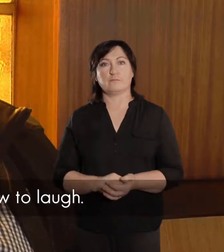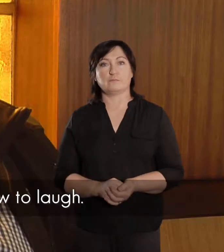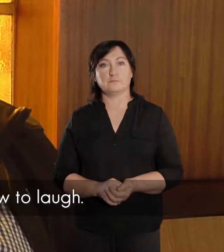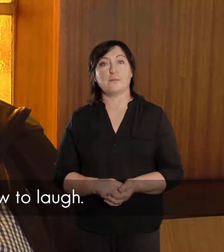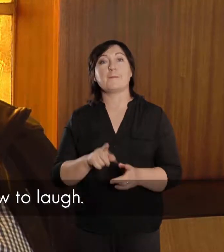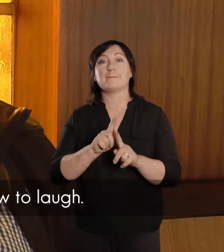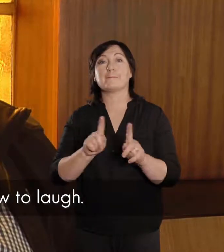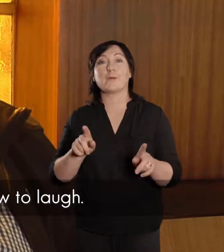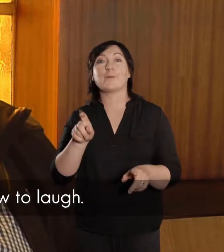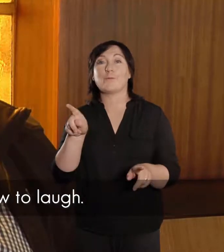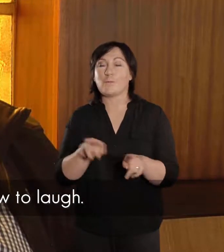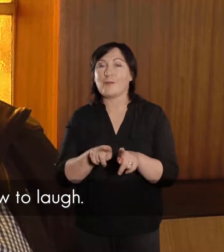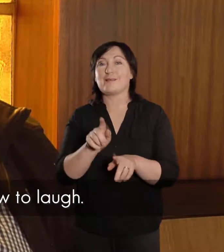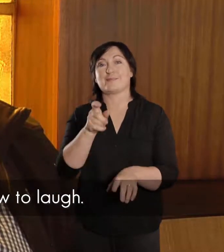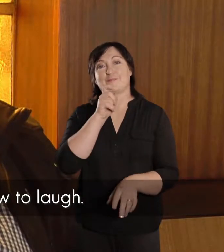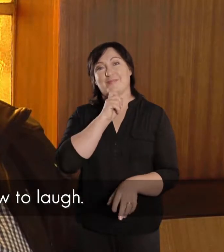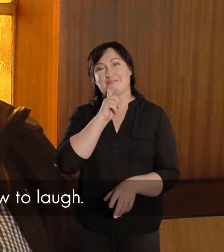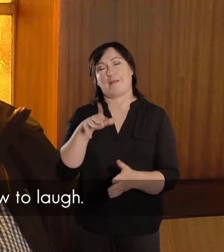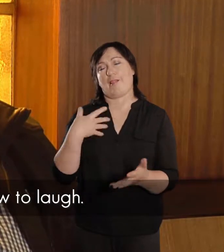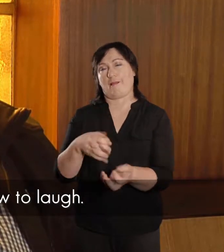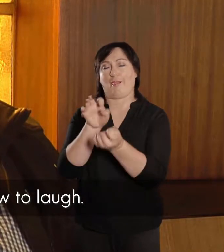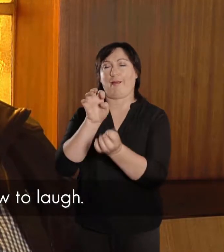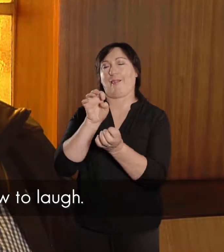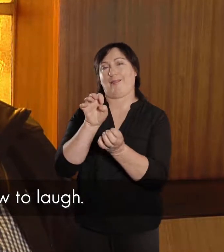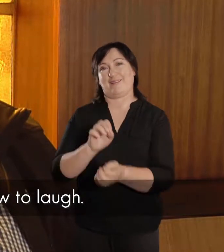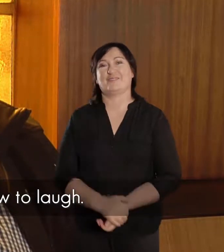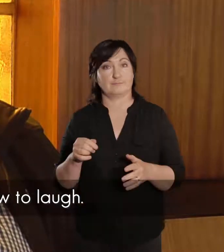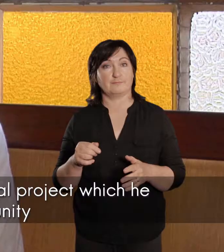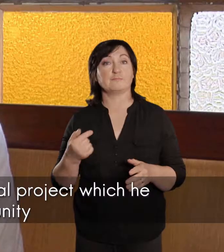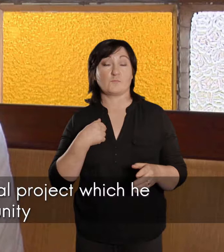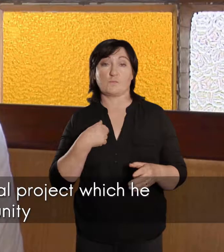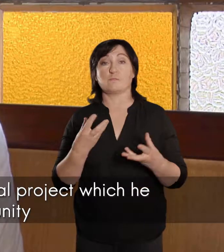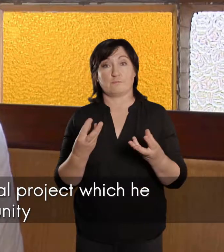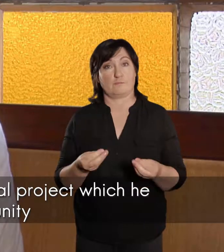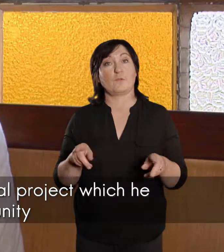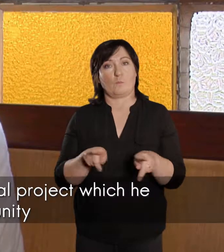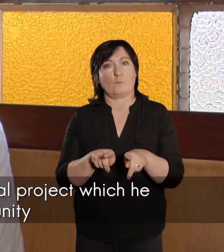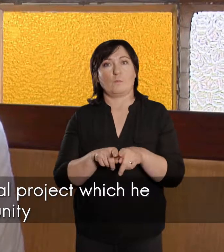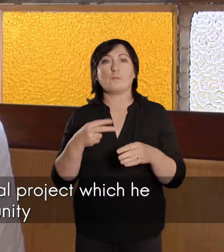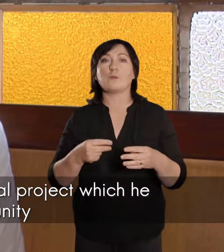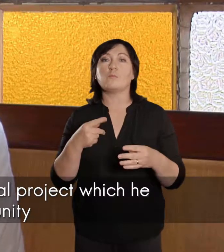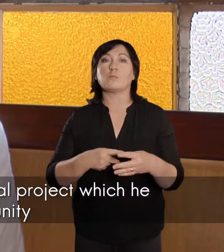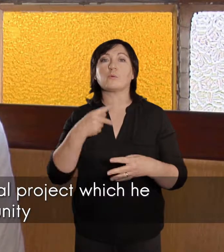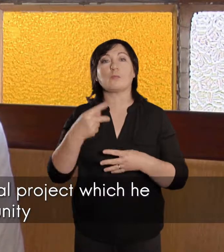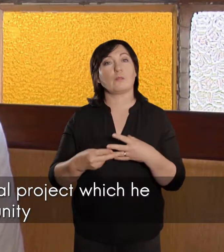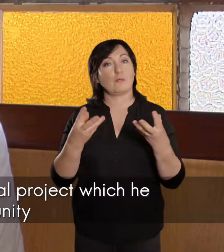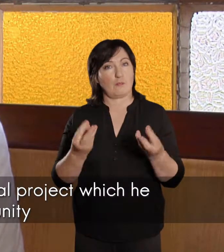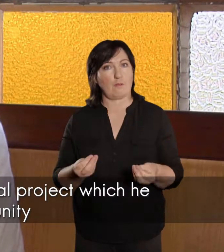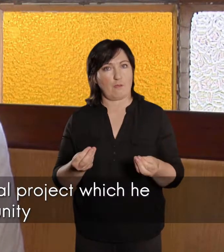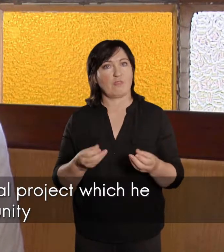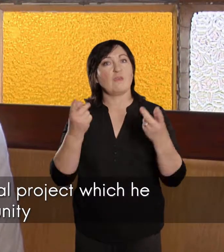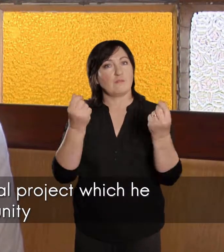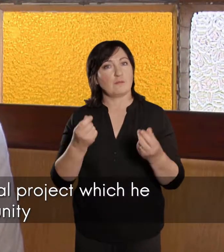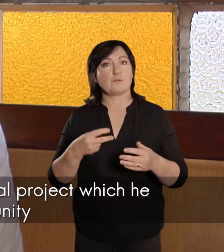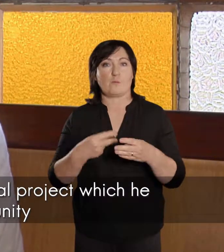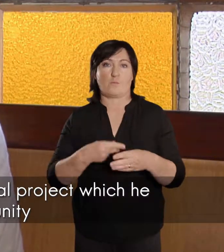maar een man wat ook aan lekker gelag het. Het hy ook, wat projecten gehad, soos